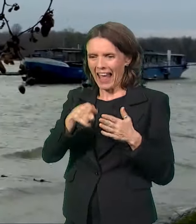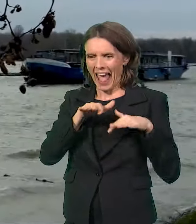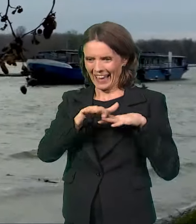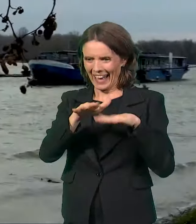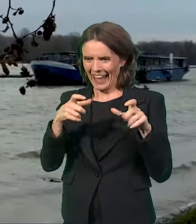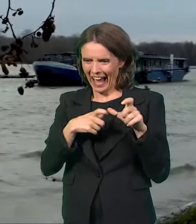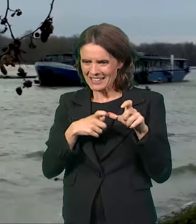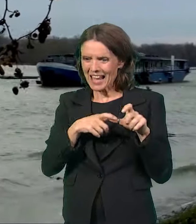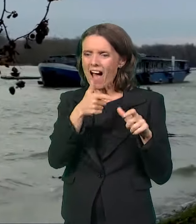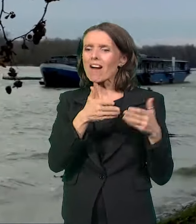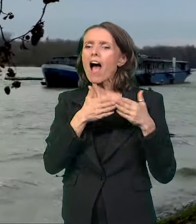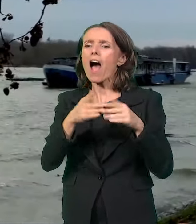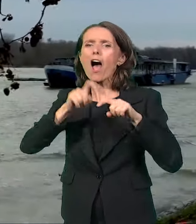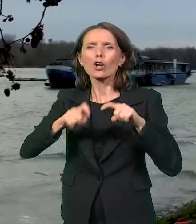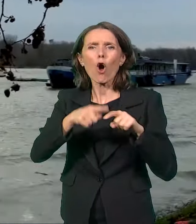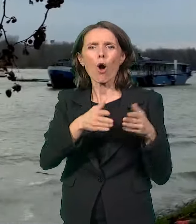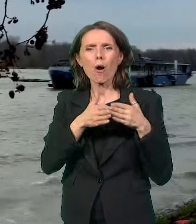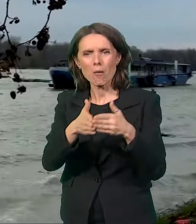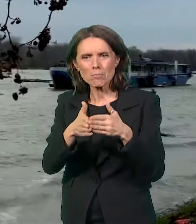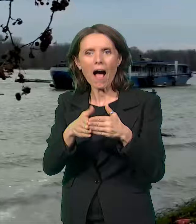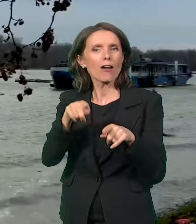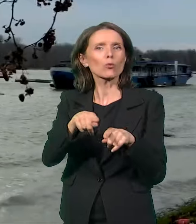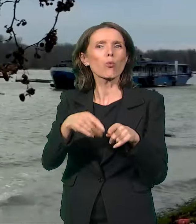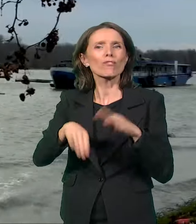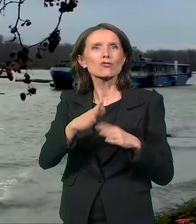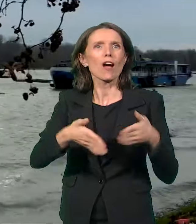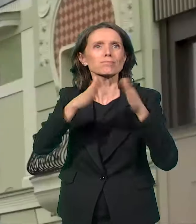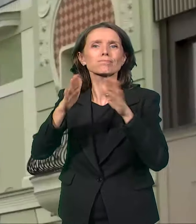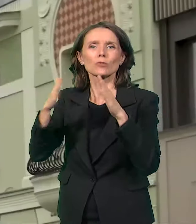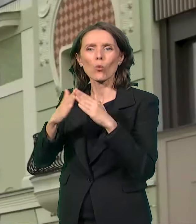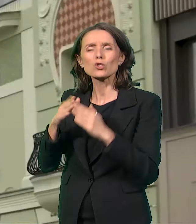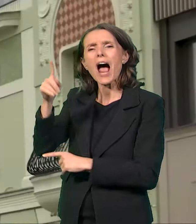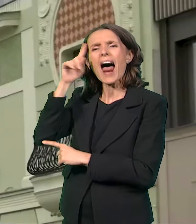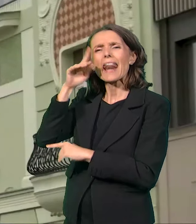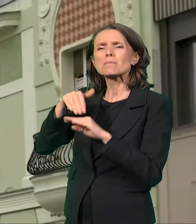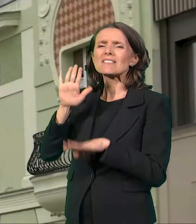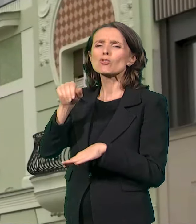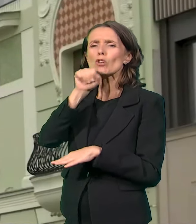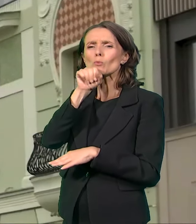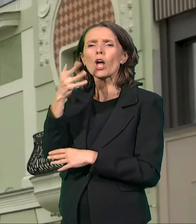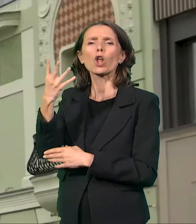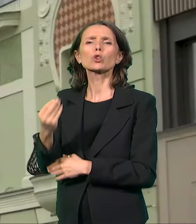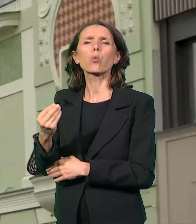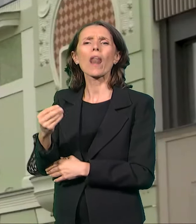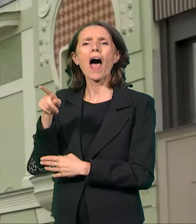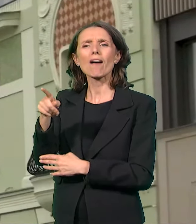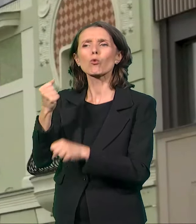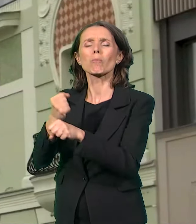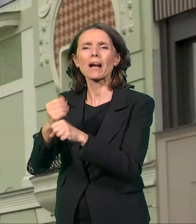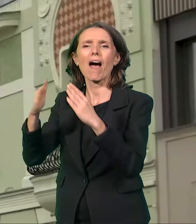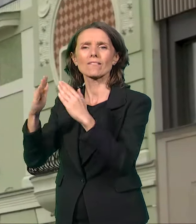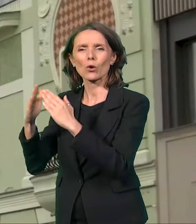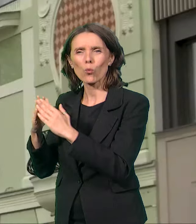gledali na obali Dunava. Pa je Beograd bio podeljena ta nemački deo Dorčju, gde je stanovali Cuglunom,